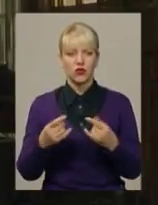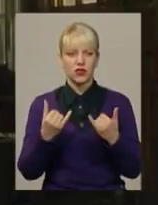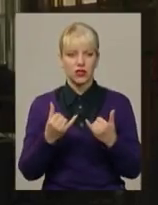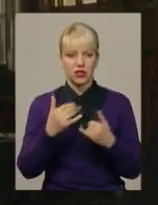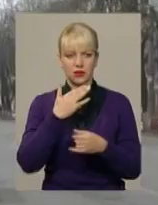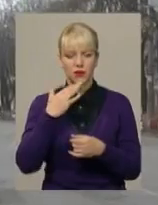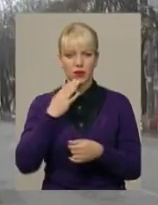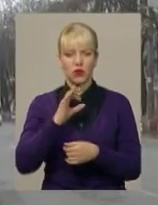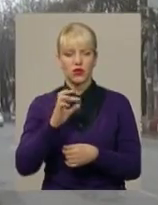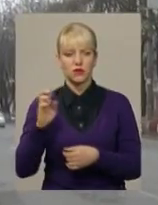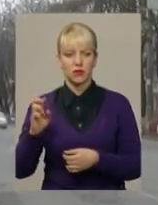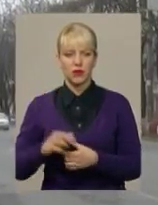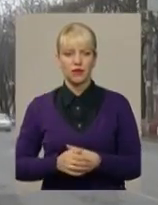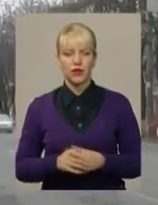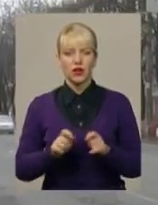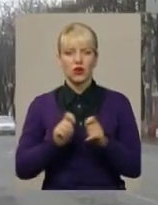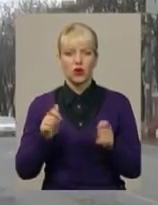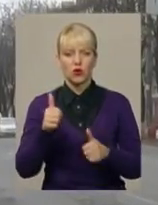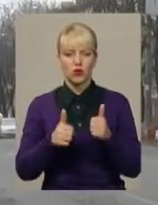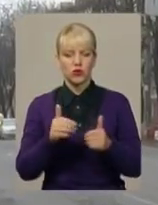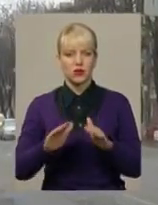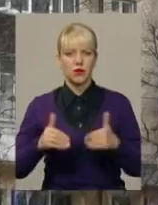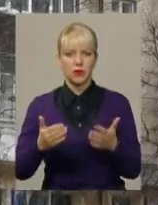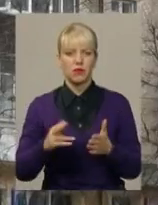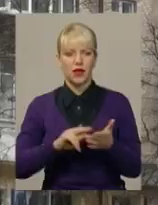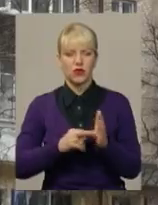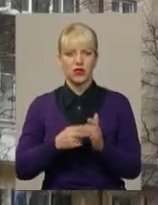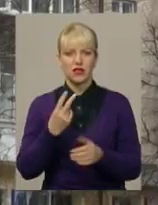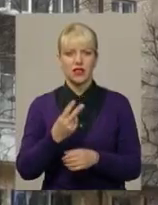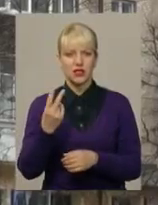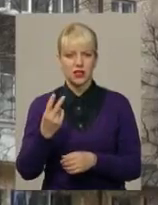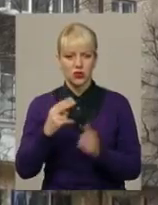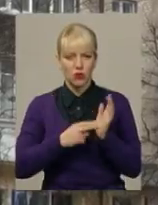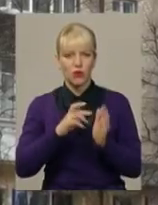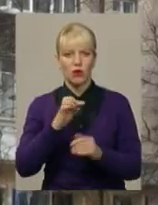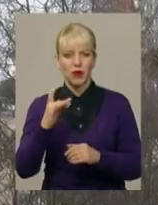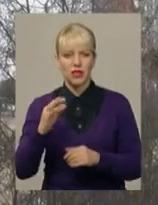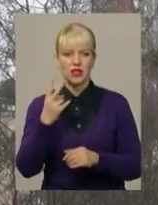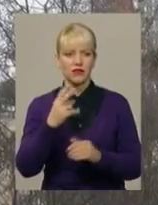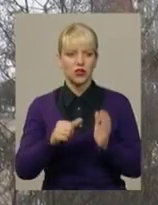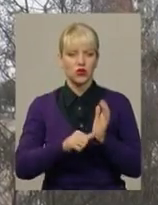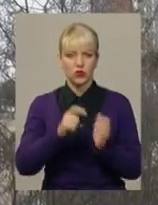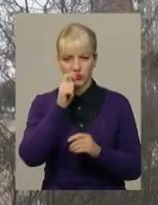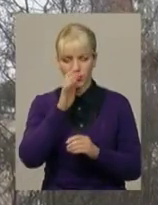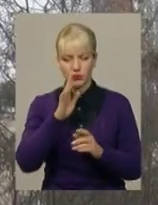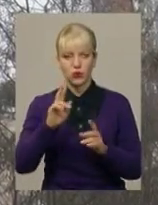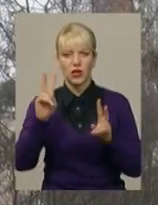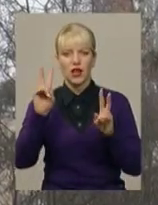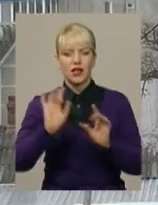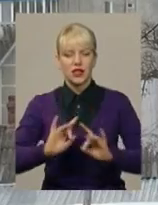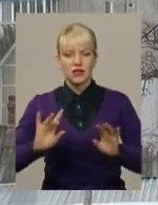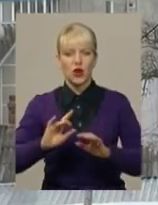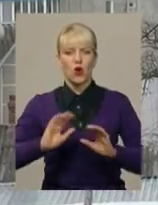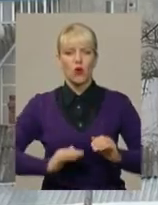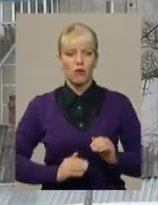багато ОСББ. Розкрити конкурсні пропозиції планується 27 березня, а вже 6 квітня назвати компанією, які саме обслуговуватимуть хмельницькі